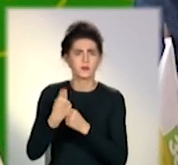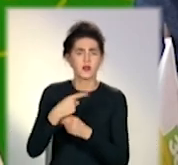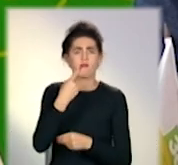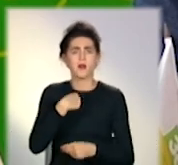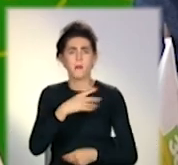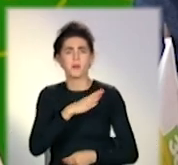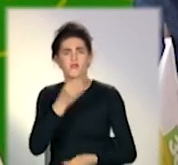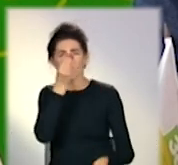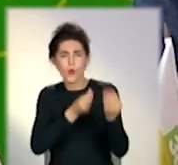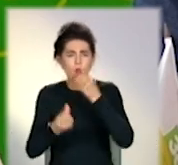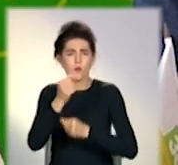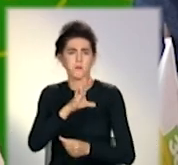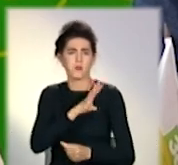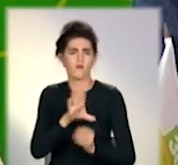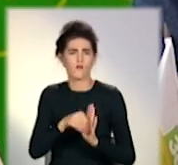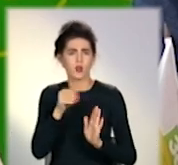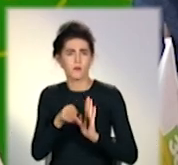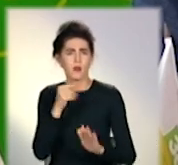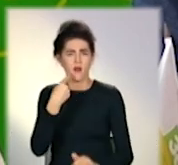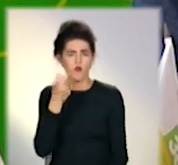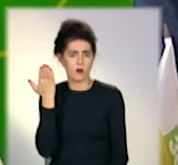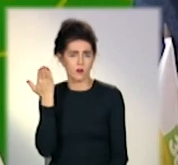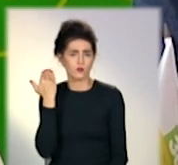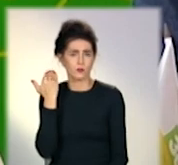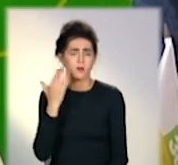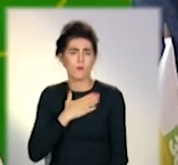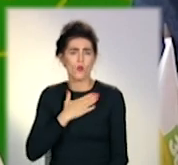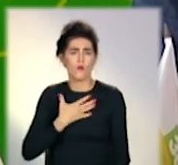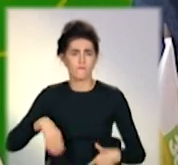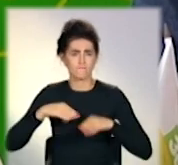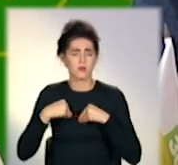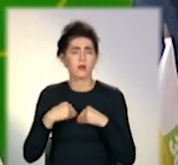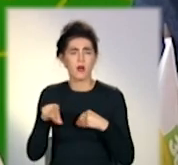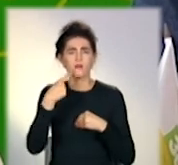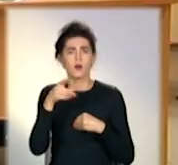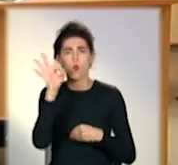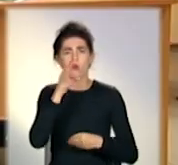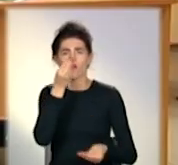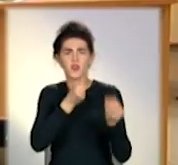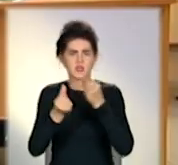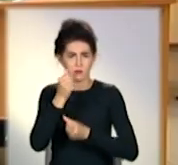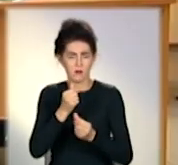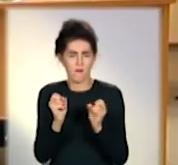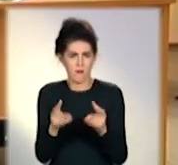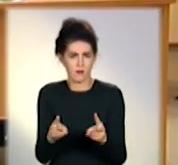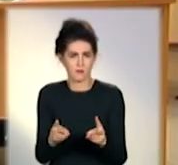сфальсифицировали что-то. Ну, как уже сказали ранее мои коллеги, фальсификаторы заявляют о фальсификациях.